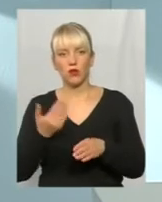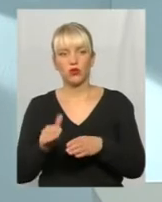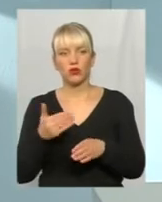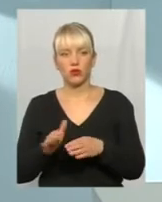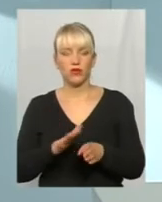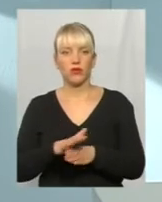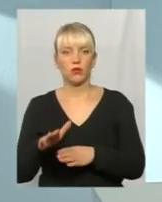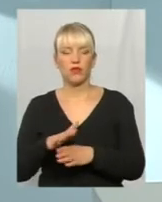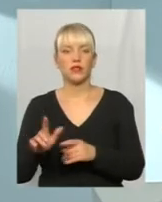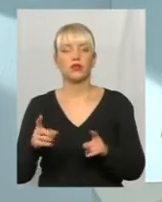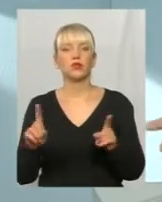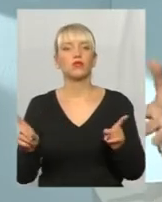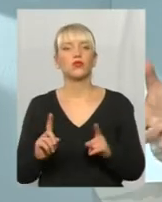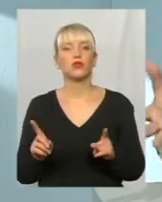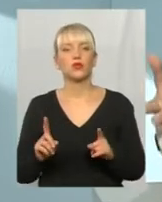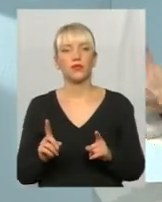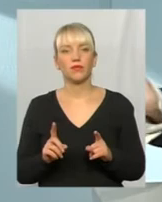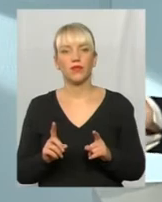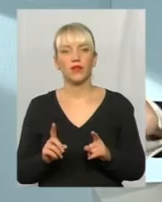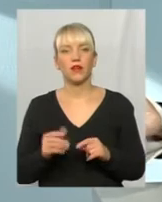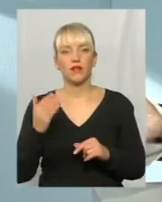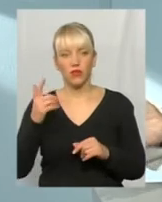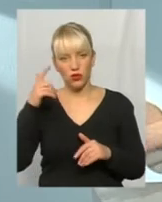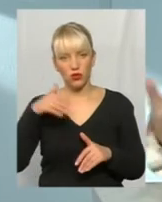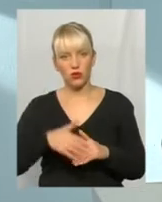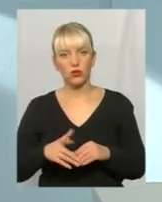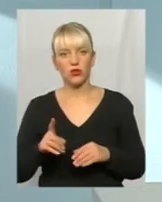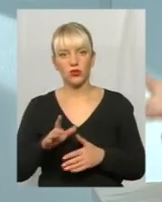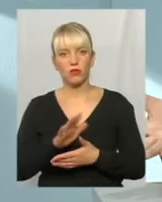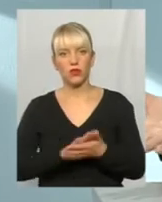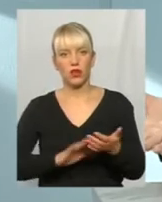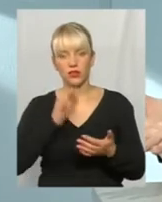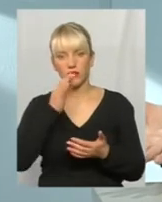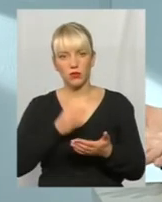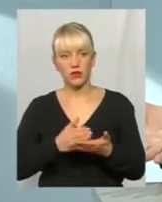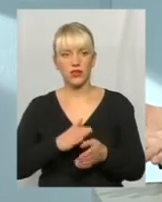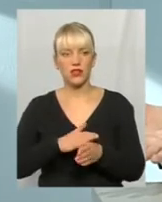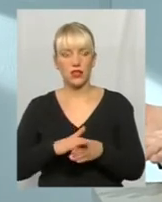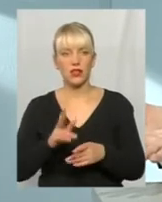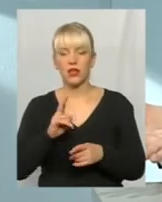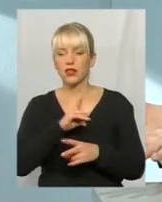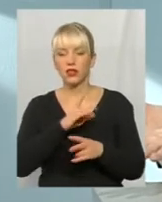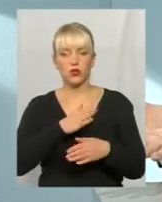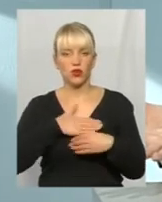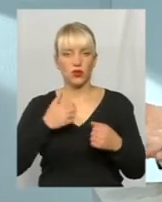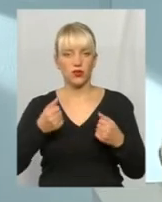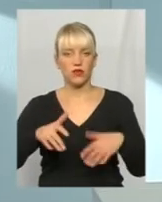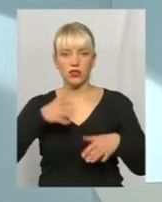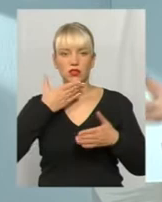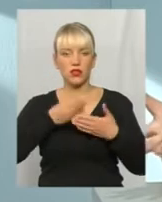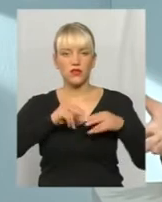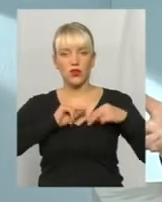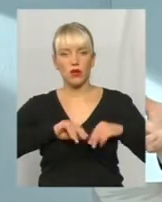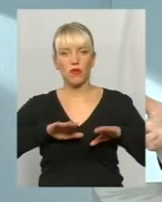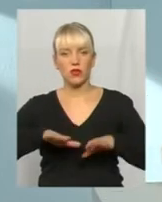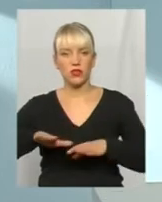відбуватися, тому що вони ж розуміють, що подальша відповідальність настане. Ніхто з них не хоче втрачати свої посади, не